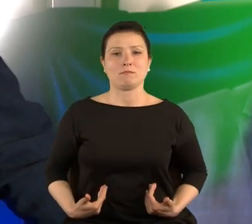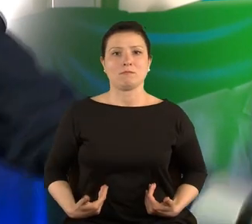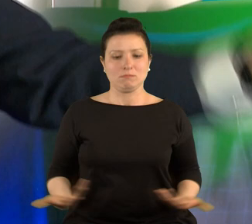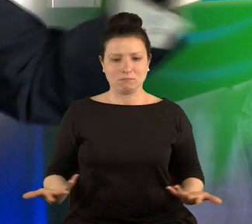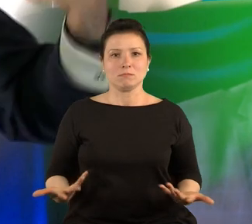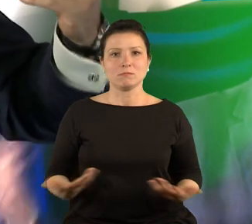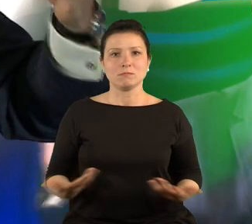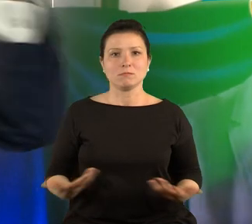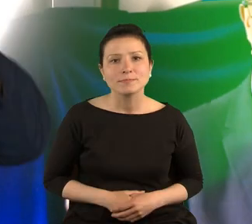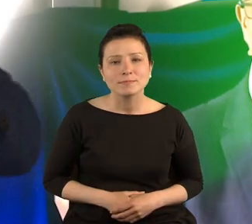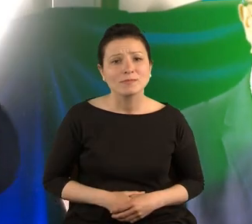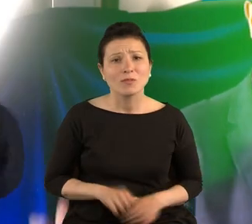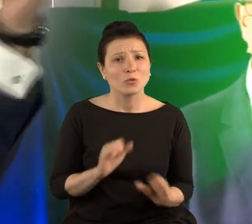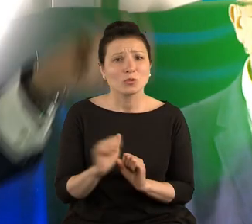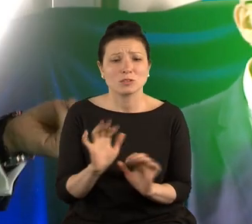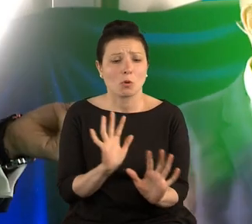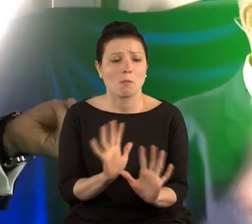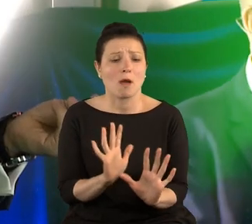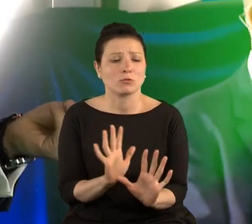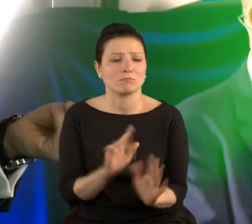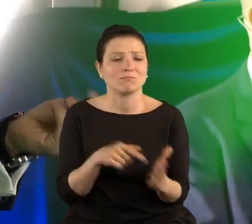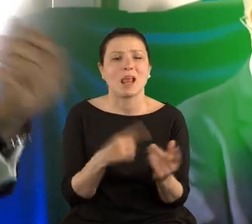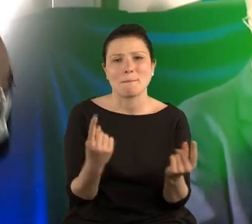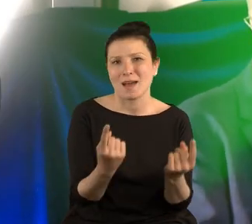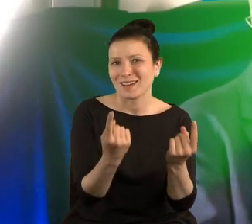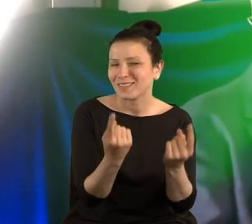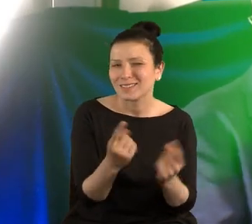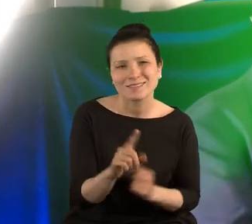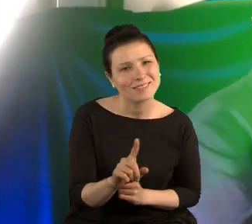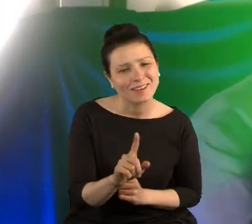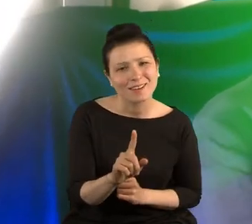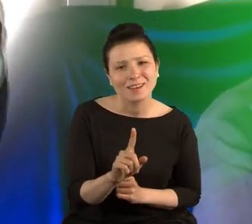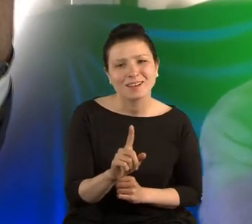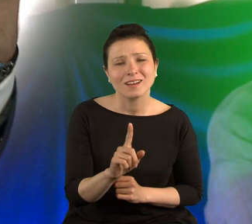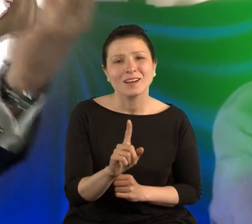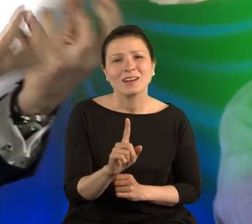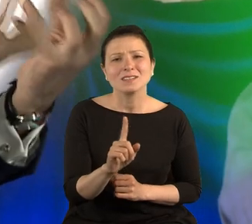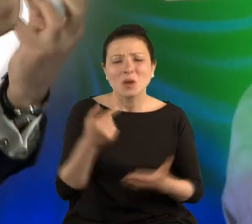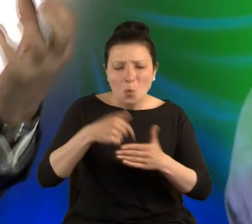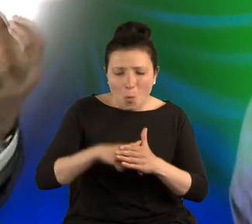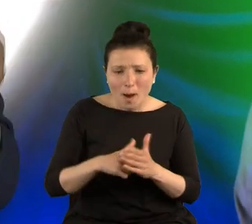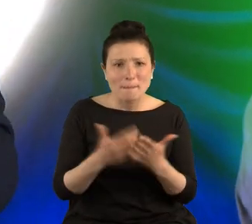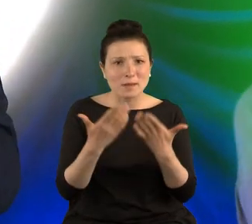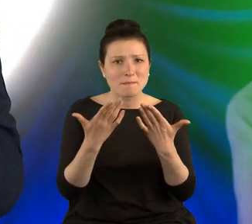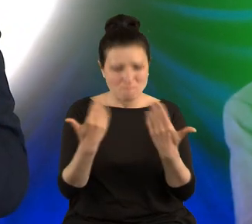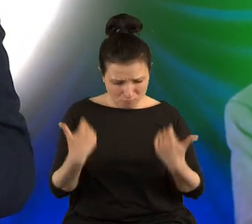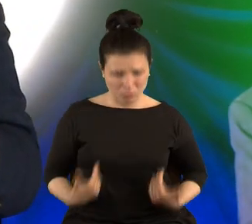To nie jest tylko dbałość o marketing. To jest też najgłębszy wyraz bycia w świecie.